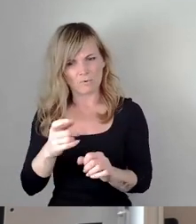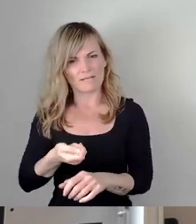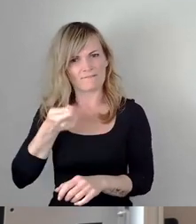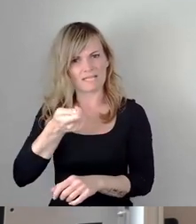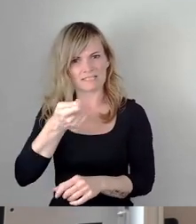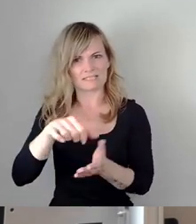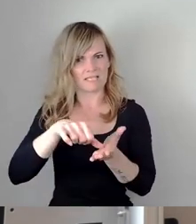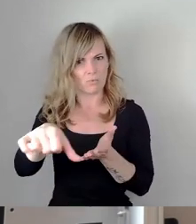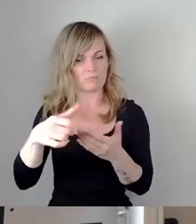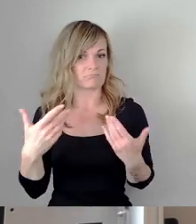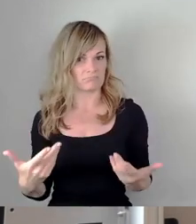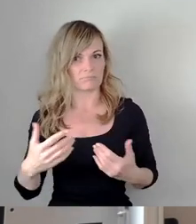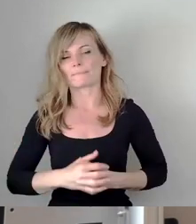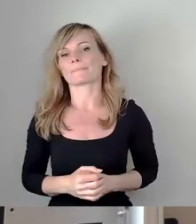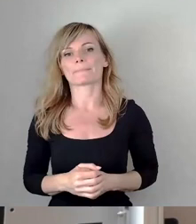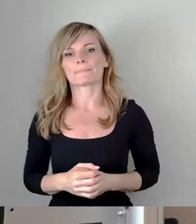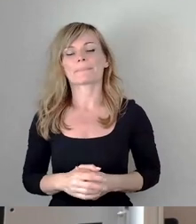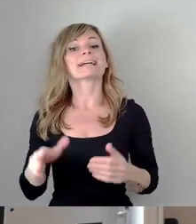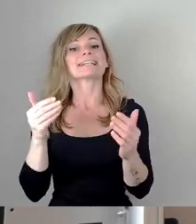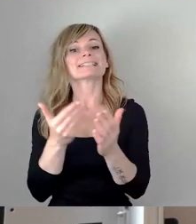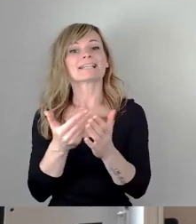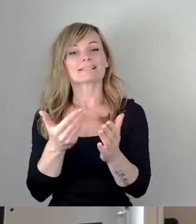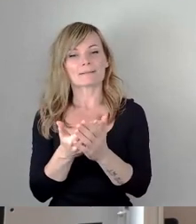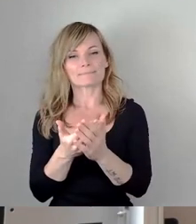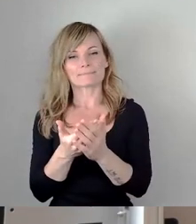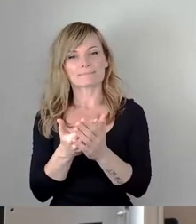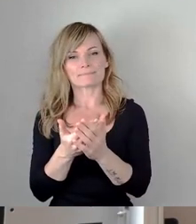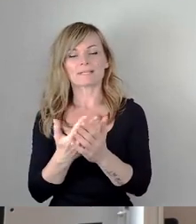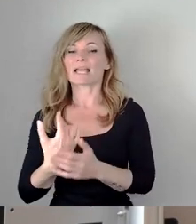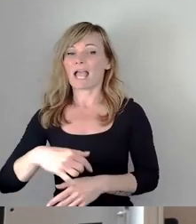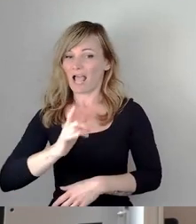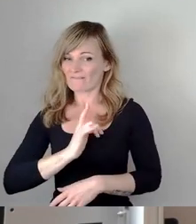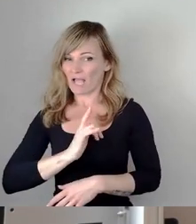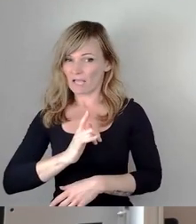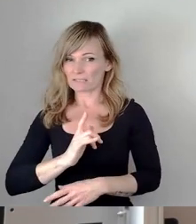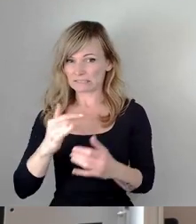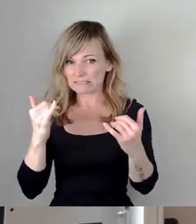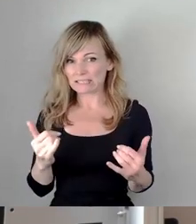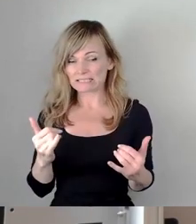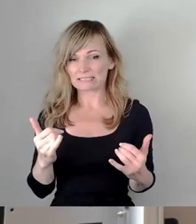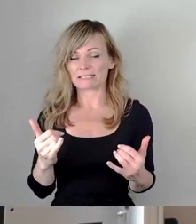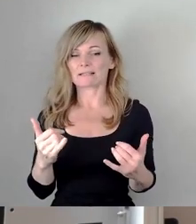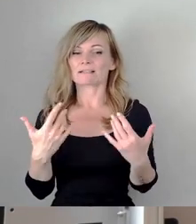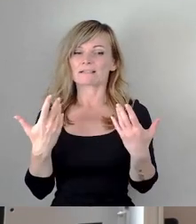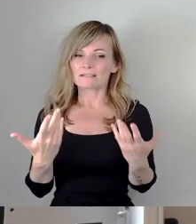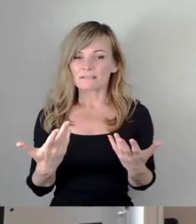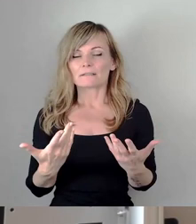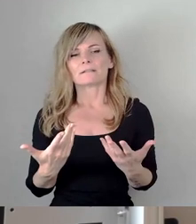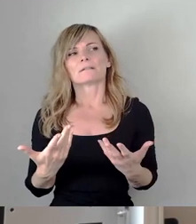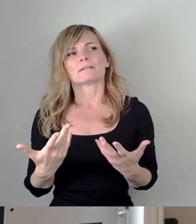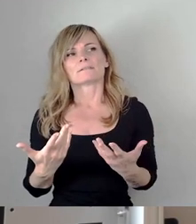erwarten wir jetzt doch eine rasche